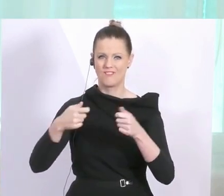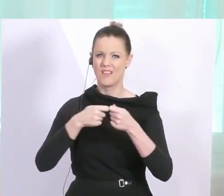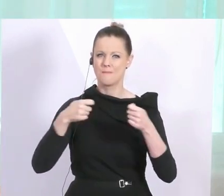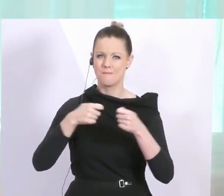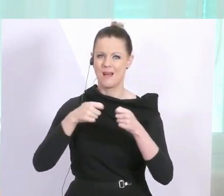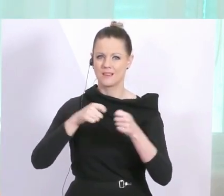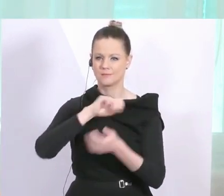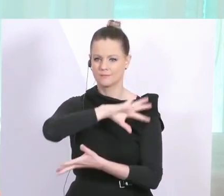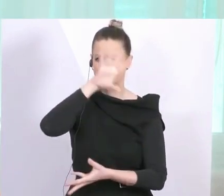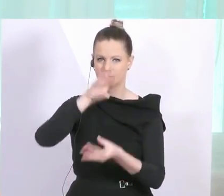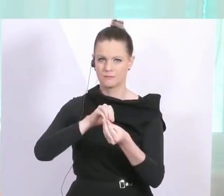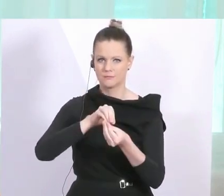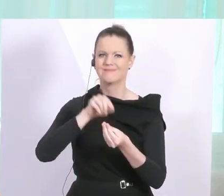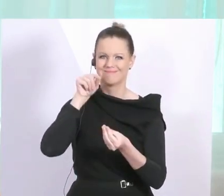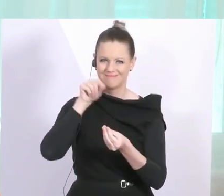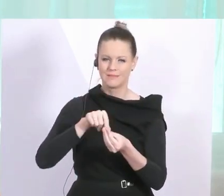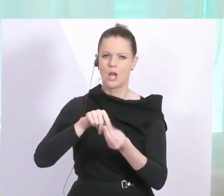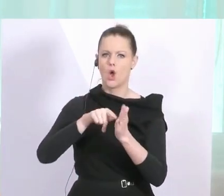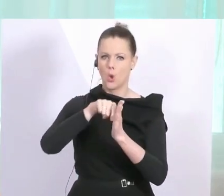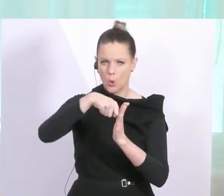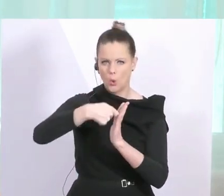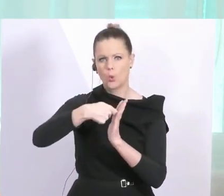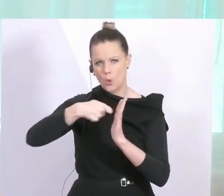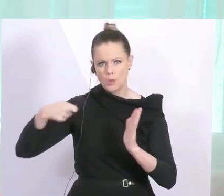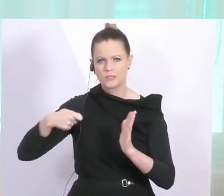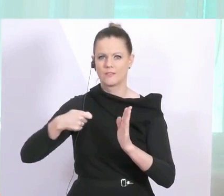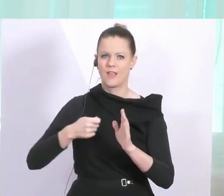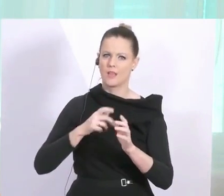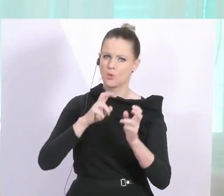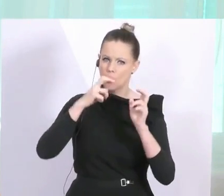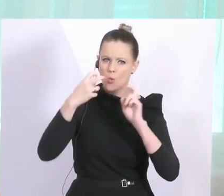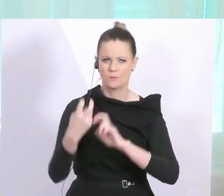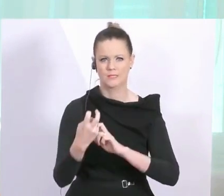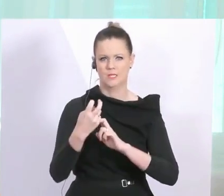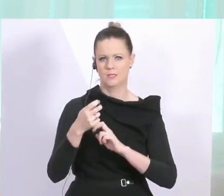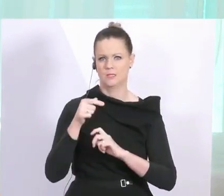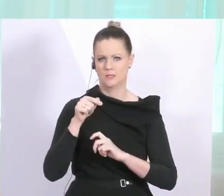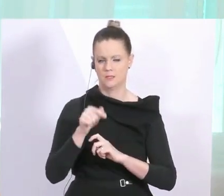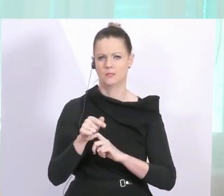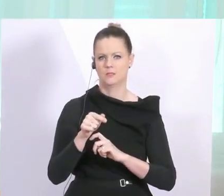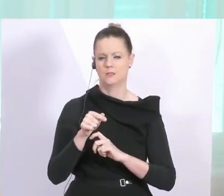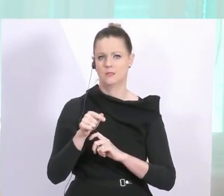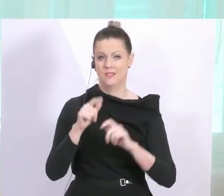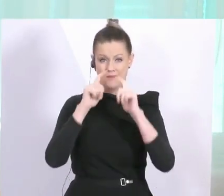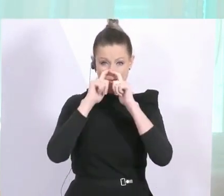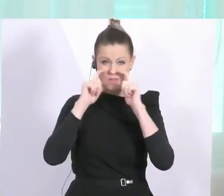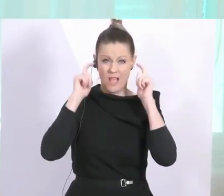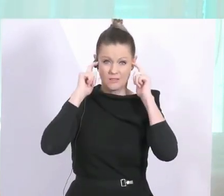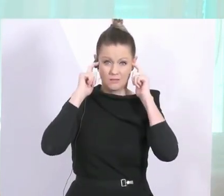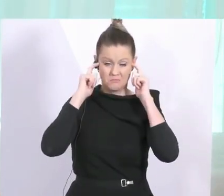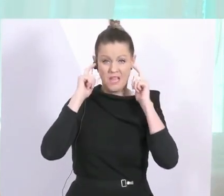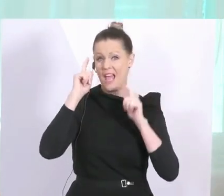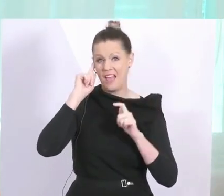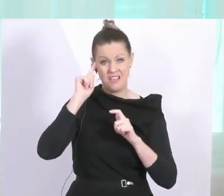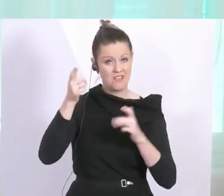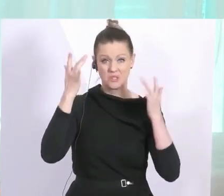sehr konsequent zu arbeiten. Und auch die Frage von Mund-Nasen-Schutz. Das bei uns, was bei uns überhaupt keine Kultur